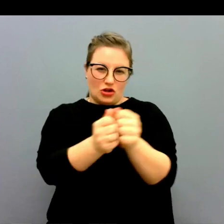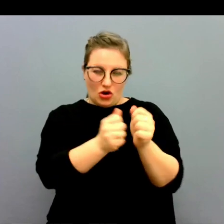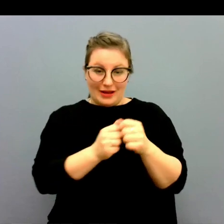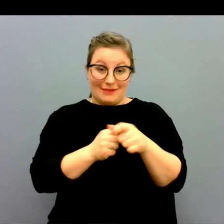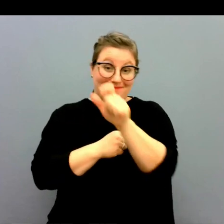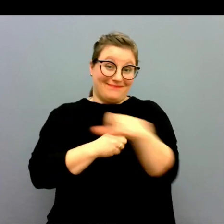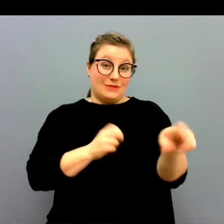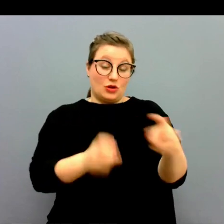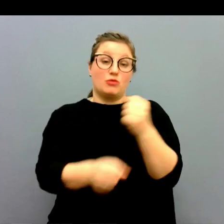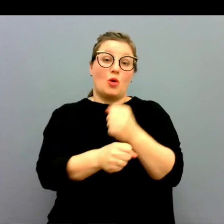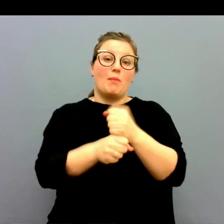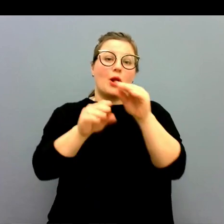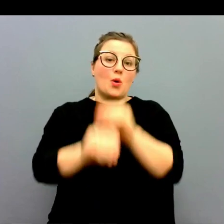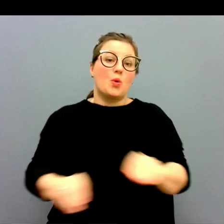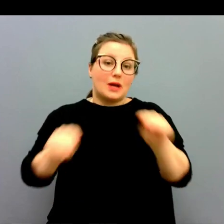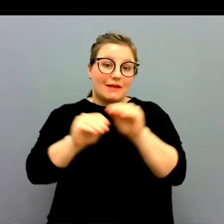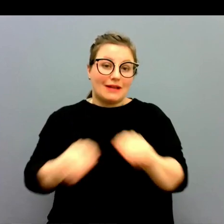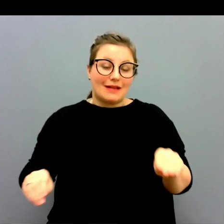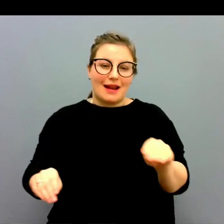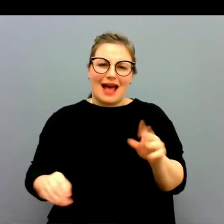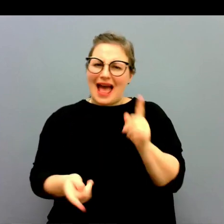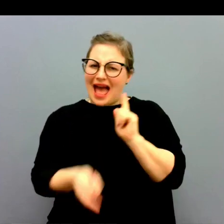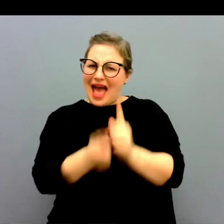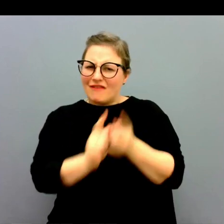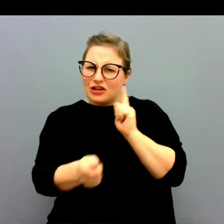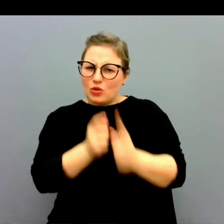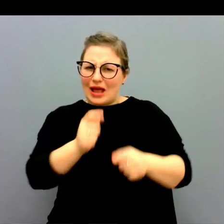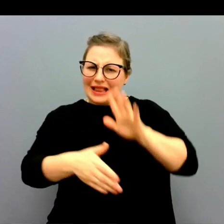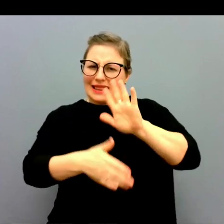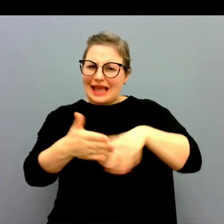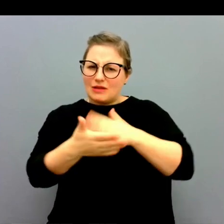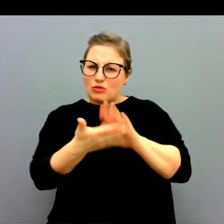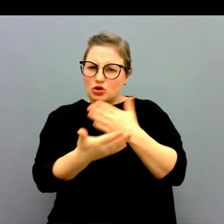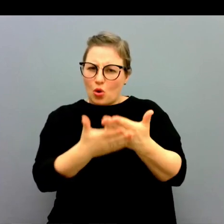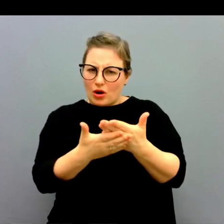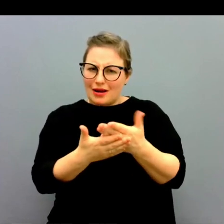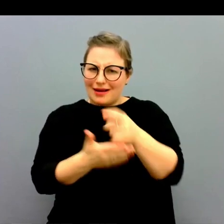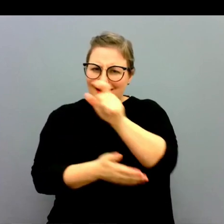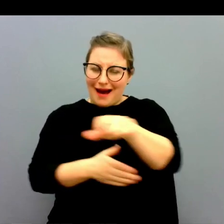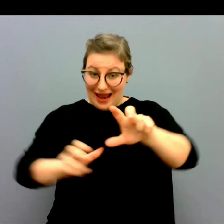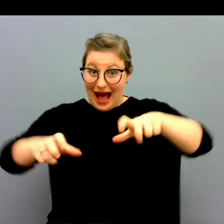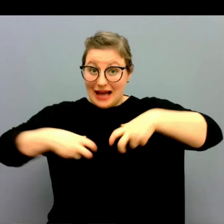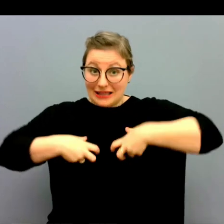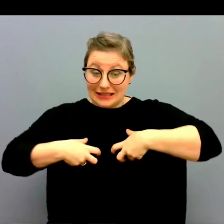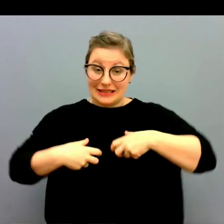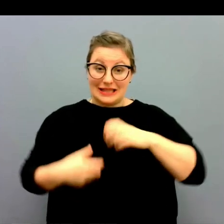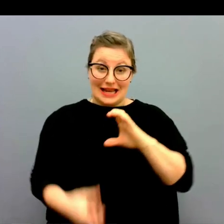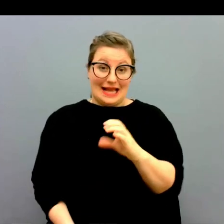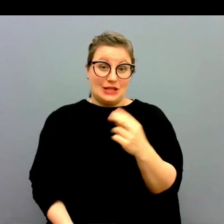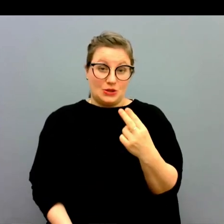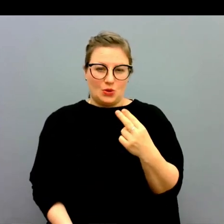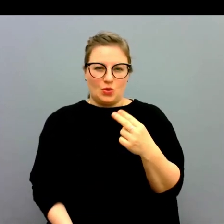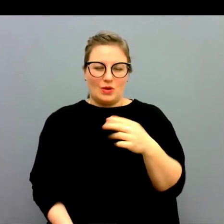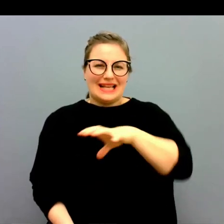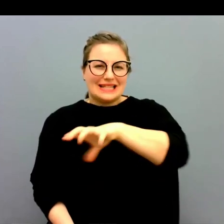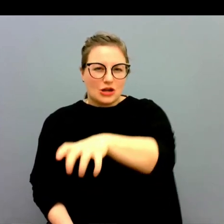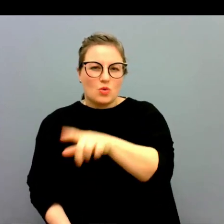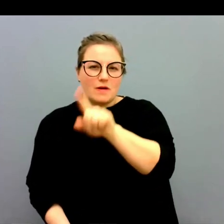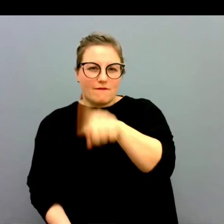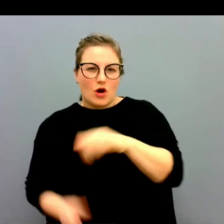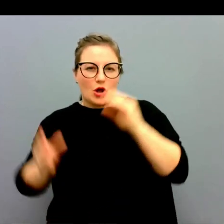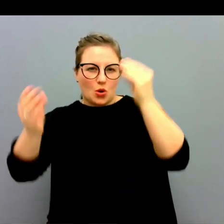som arbetar och undervisar. Det är möjligt att teckenspråkstolkarna som är anställda på Stockholms universitet på sektioner för